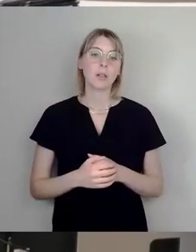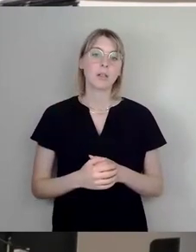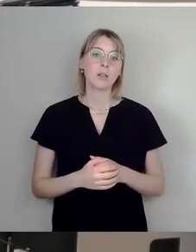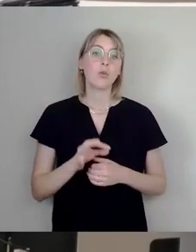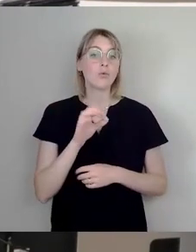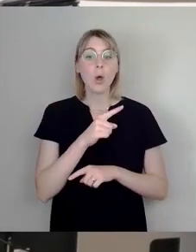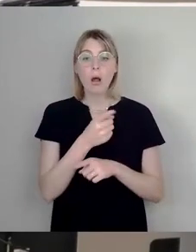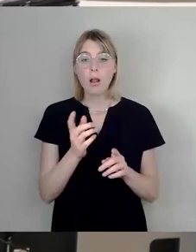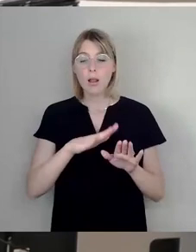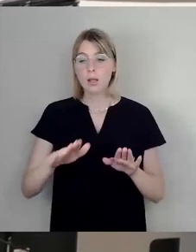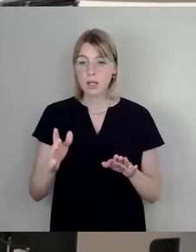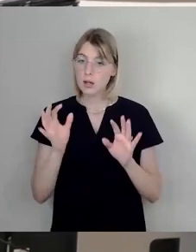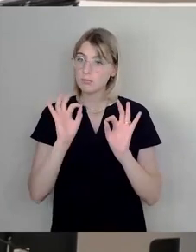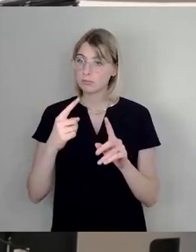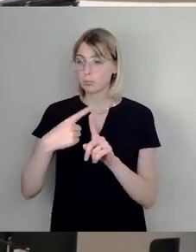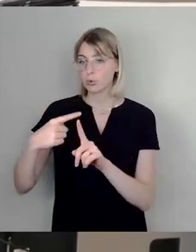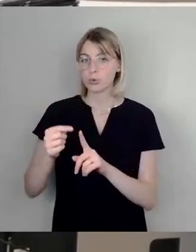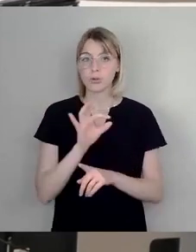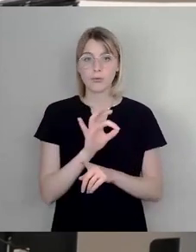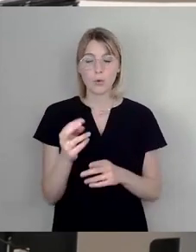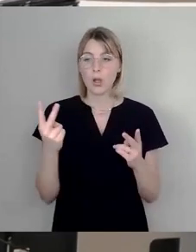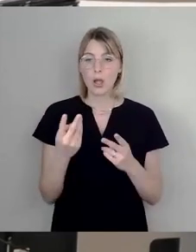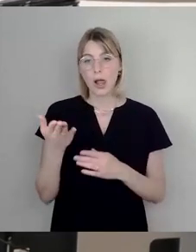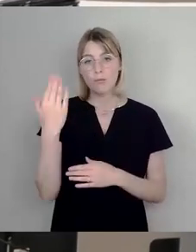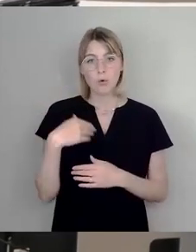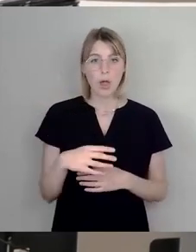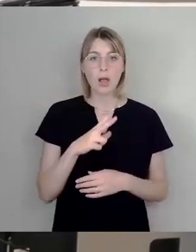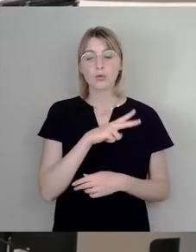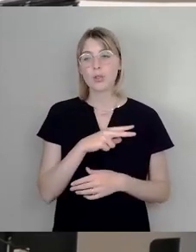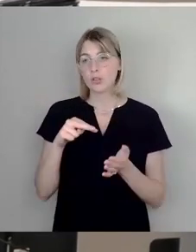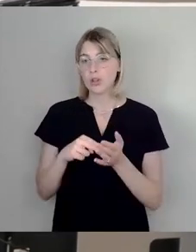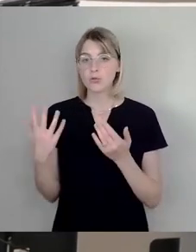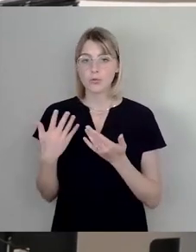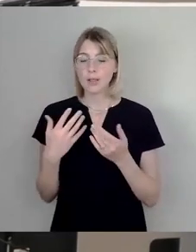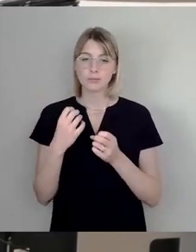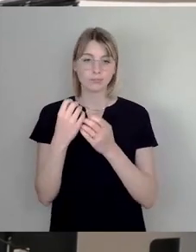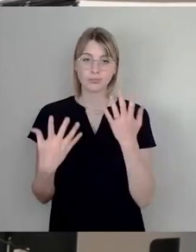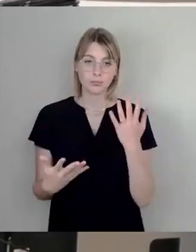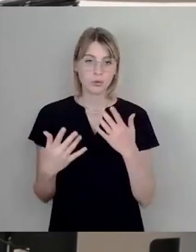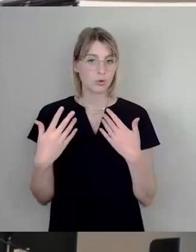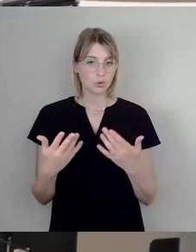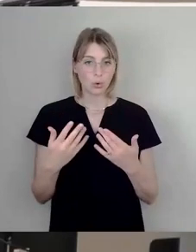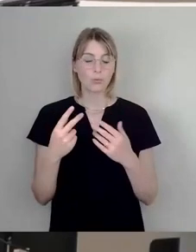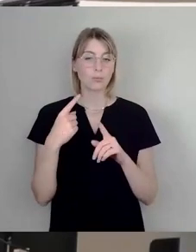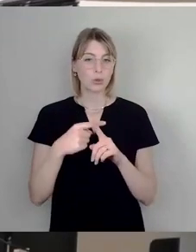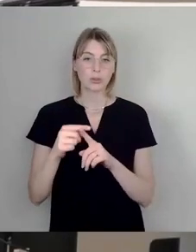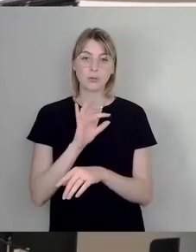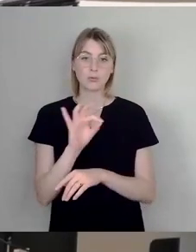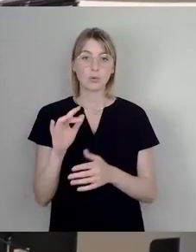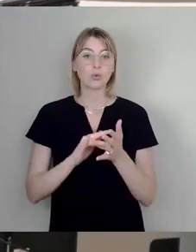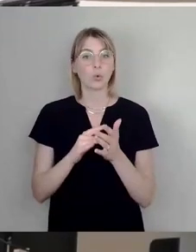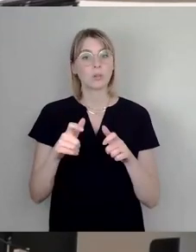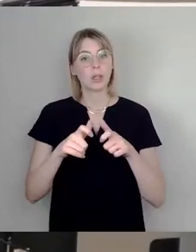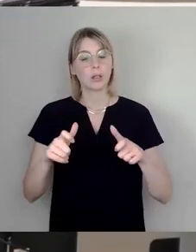von welcher Seite sie kommen, welchen sozialen Status die Eltern haben oder Sonstiges. Ja, weil ein guter Kindergarten, eine gute